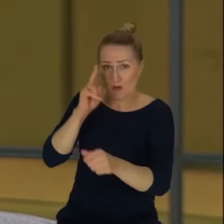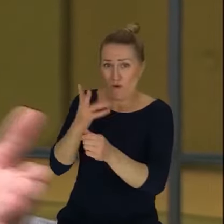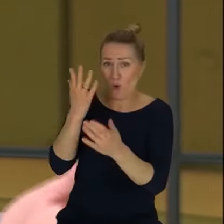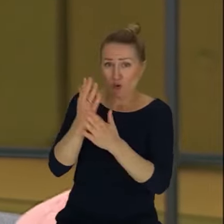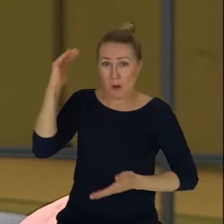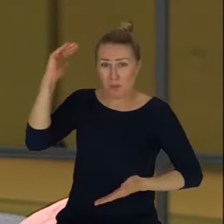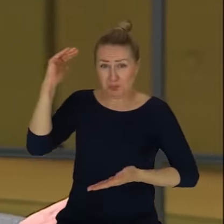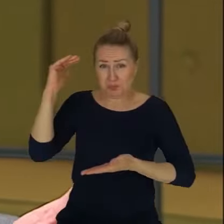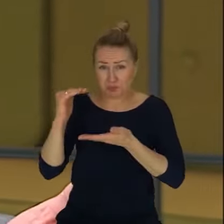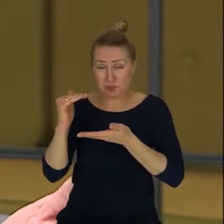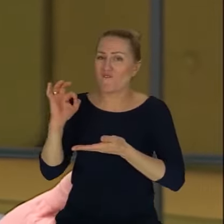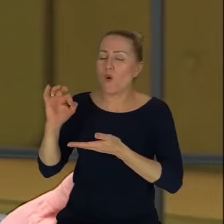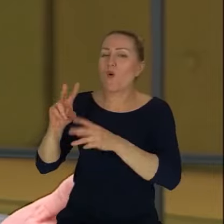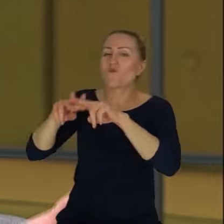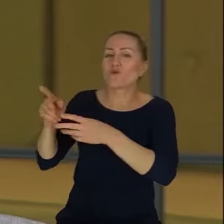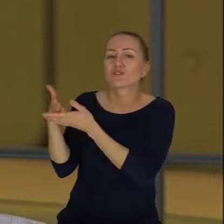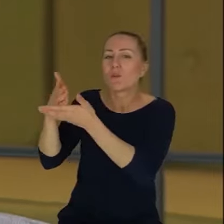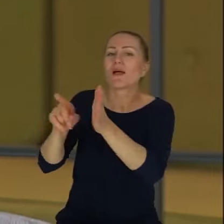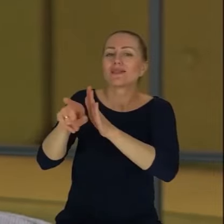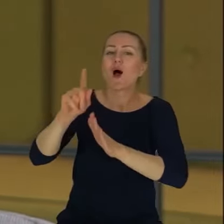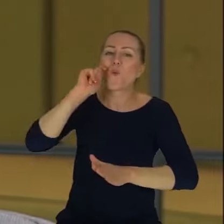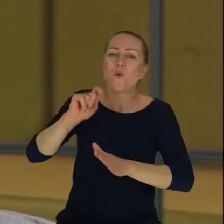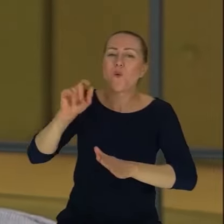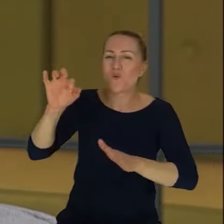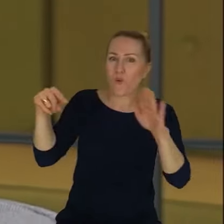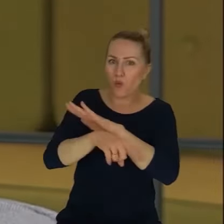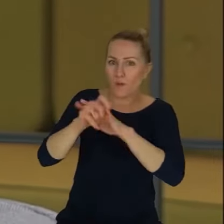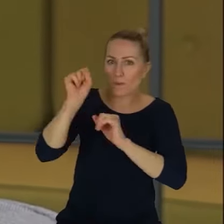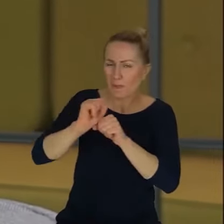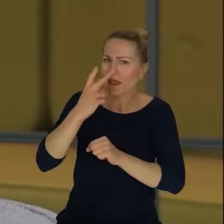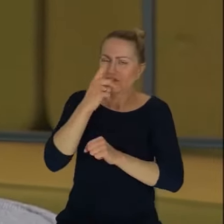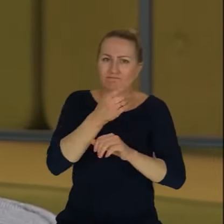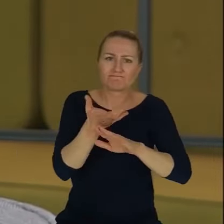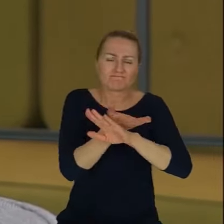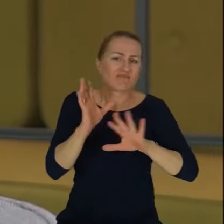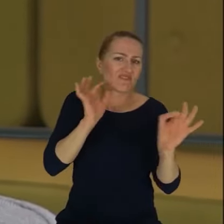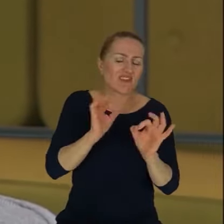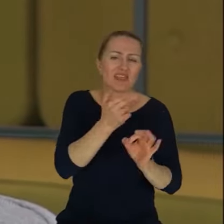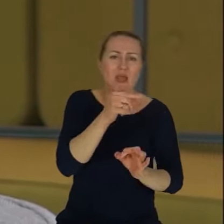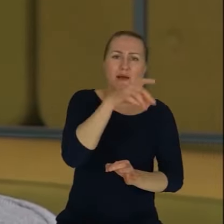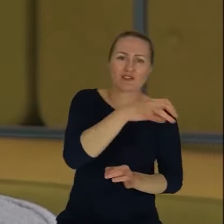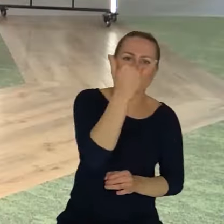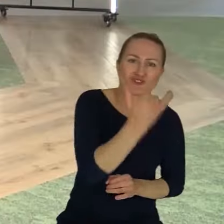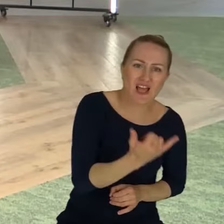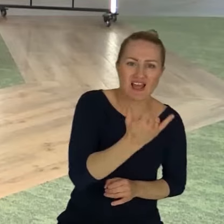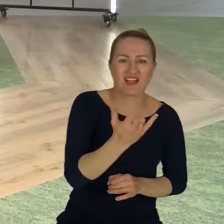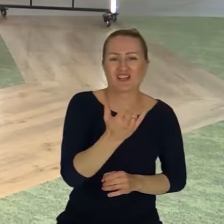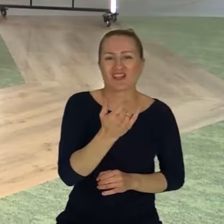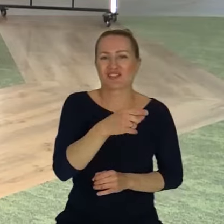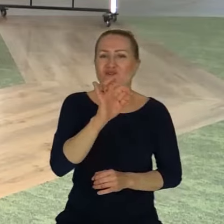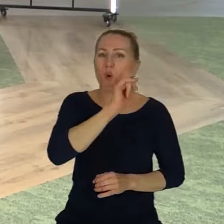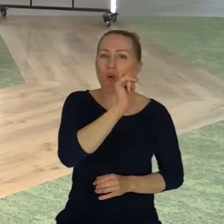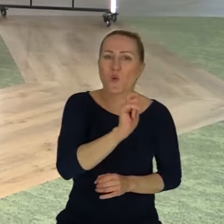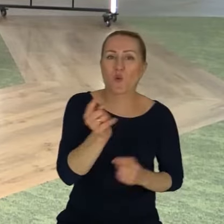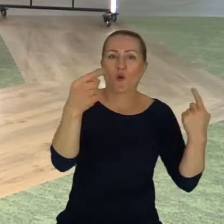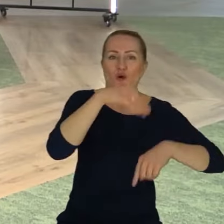pomaga na przykład Ukraińcom, uchodźcom. No a mamy tych fake newsów dotyczących dzieci na przykład ukraińskich w polskich szkołach, że